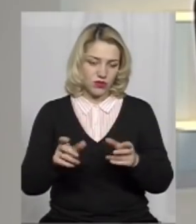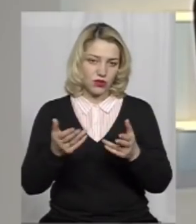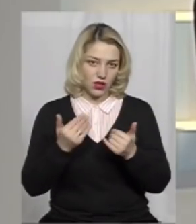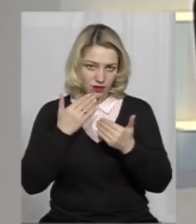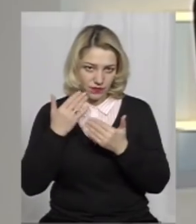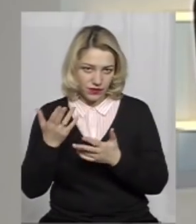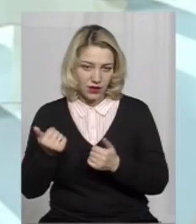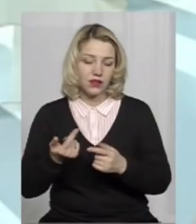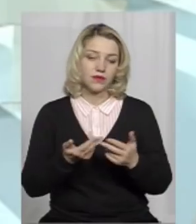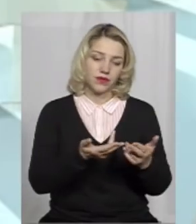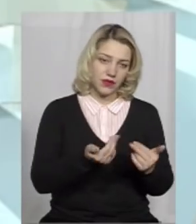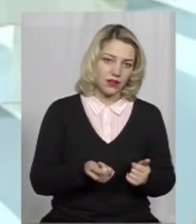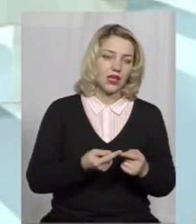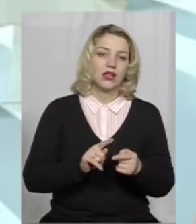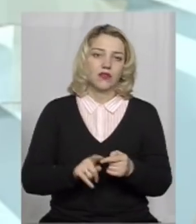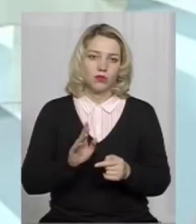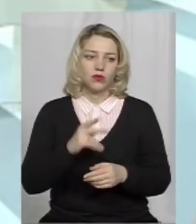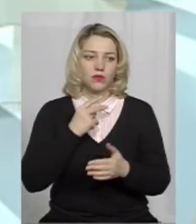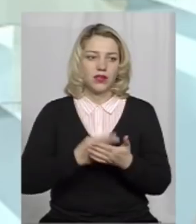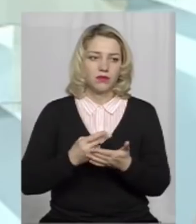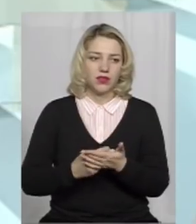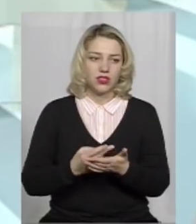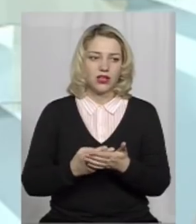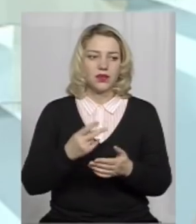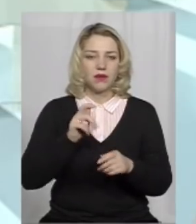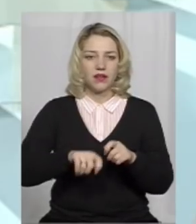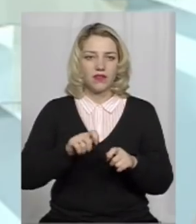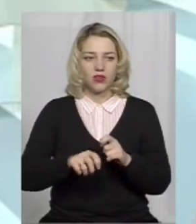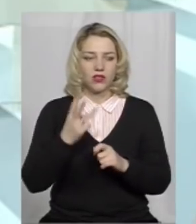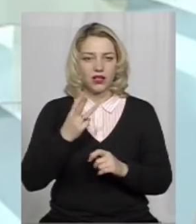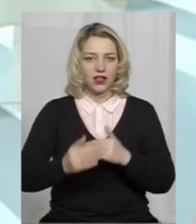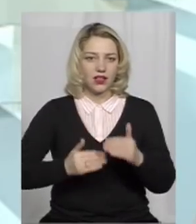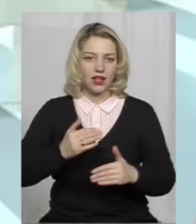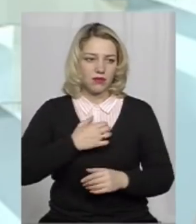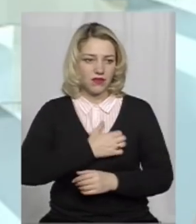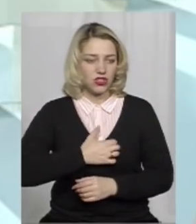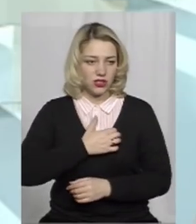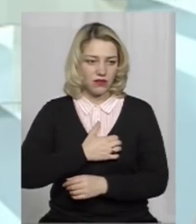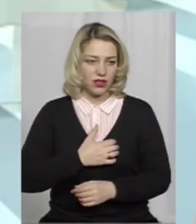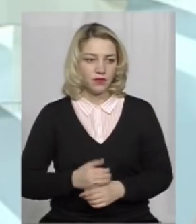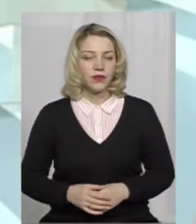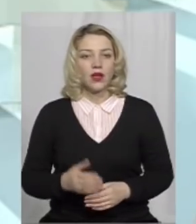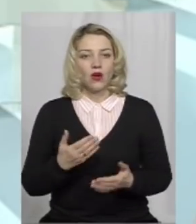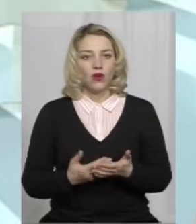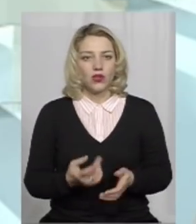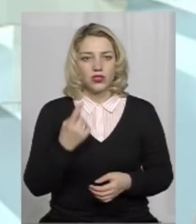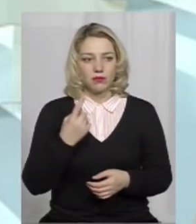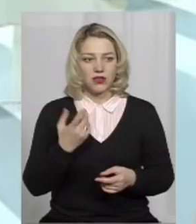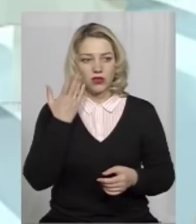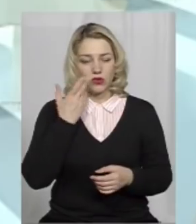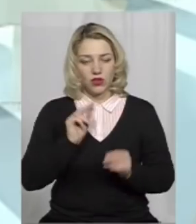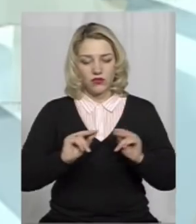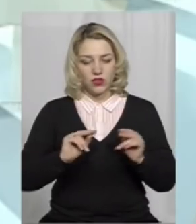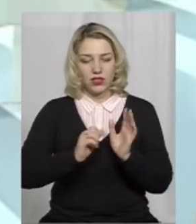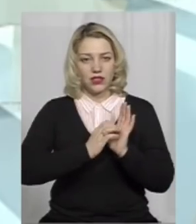Вони будуть передбачати, я перепрошую, будуть передбачати перевірку таких три етапи важливих. Отже, перше, коли вчитель